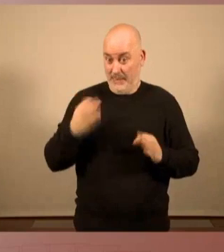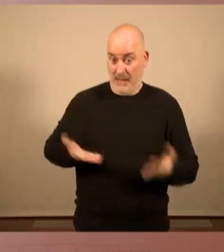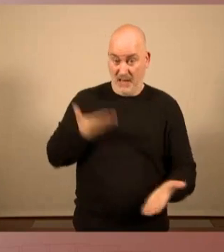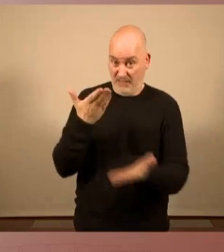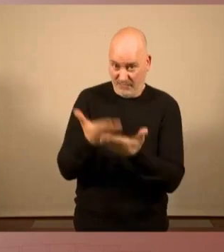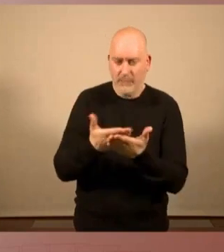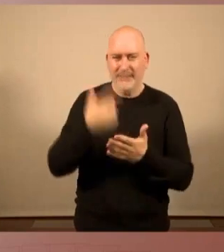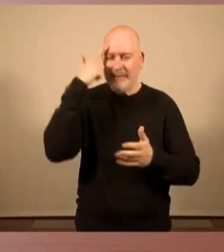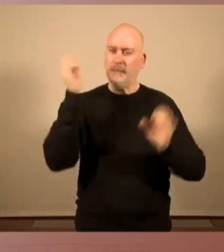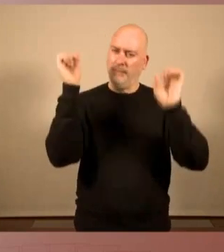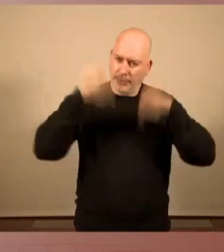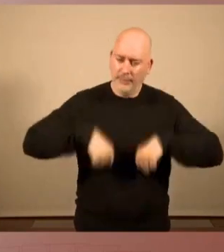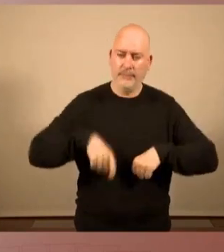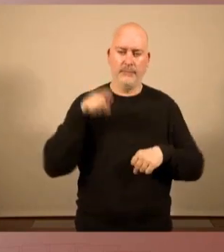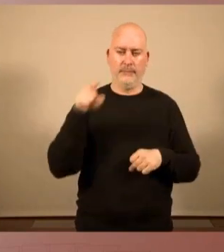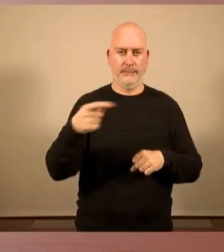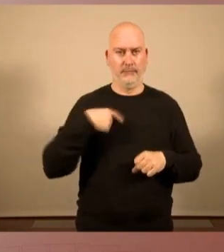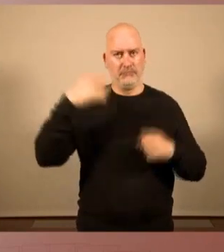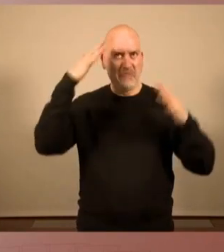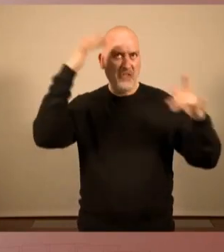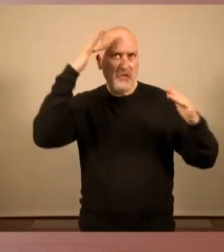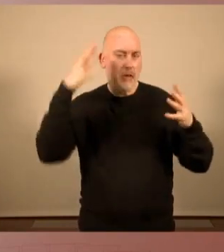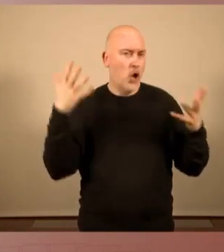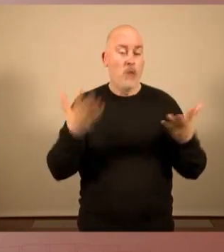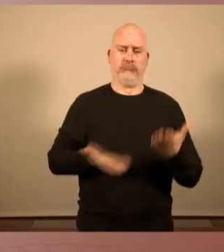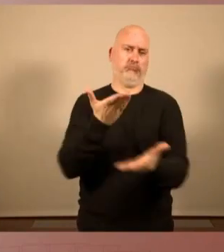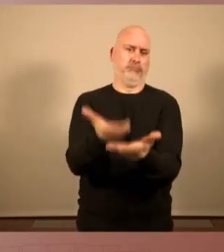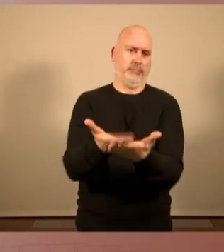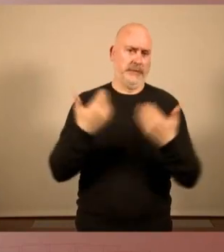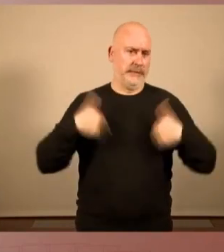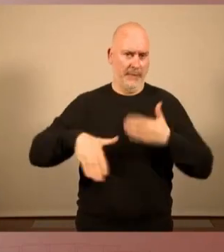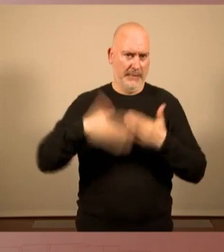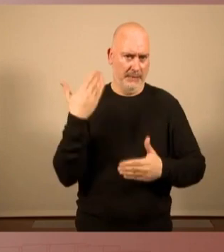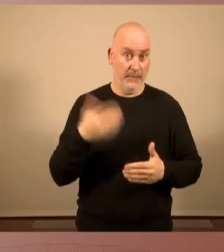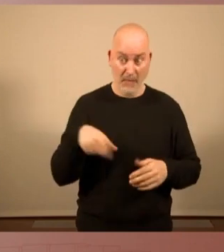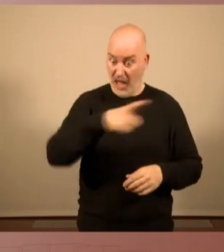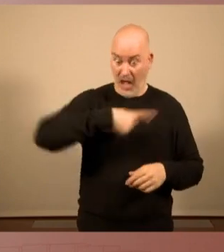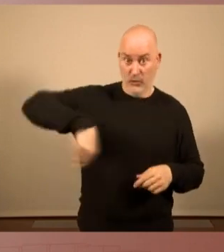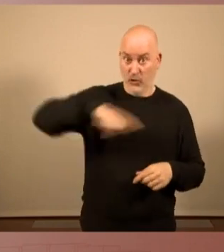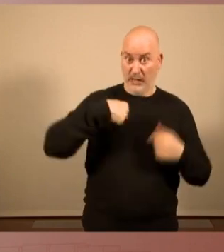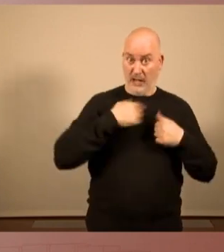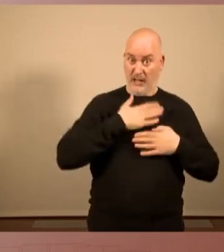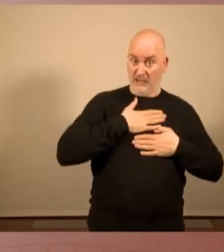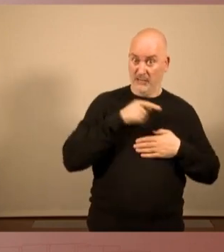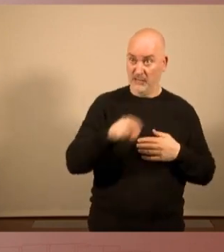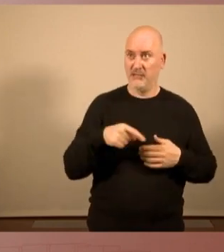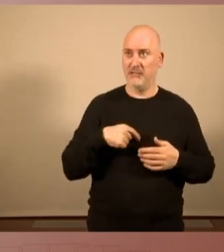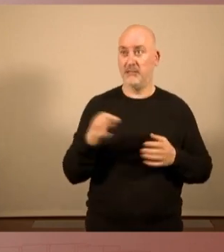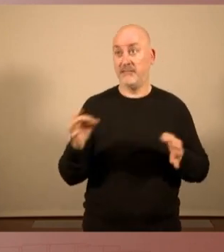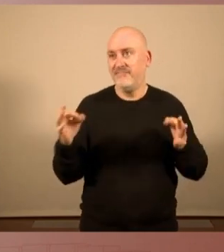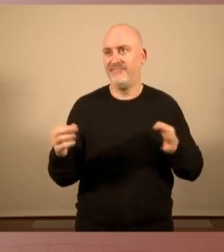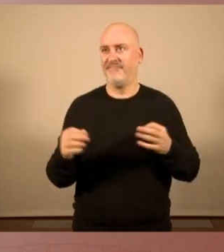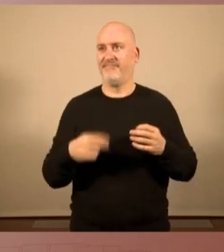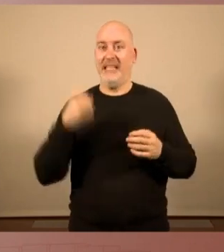quina havia de ser la nostra postura i em perdonaran, però a nosaltres que se'ns acusa que com que som assemblearis